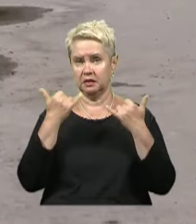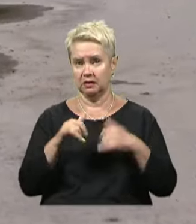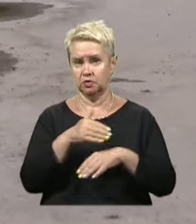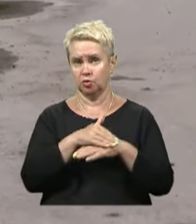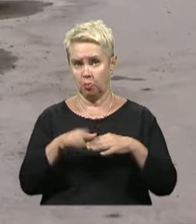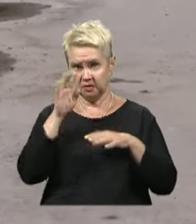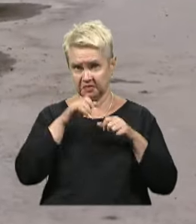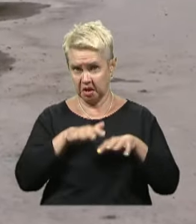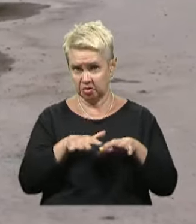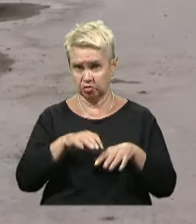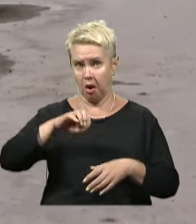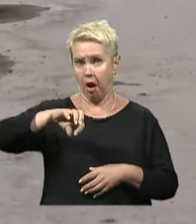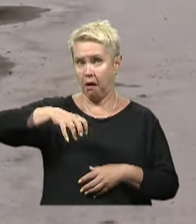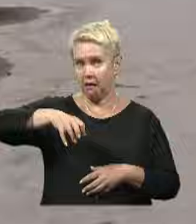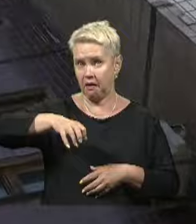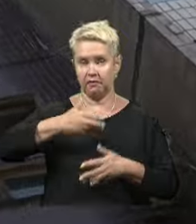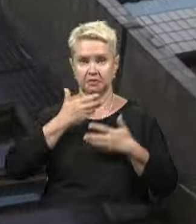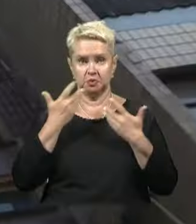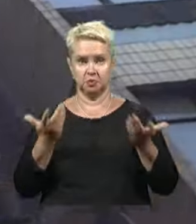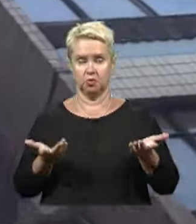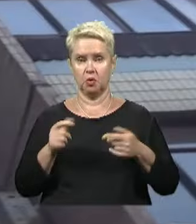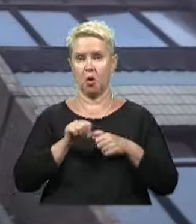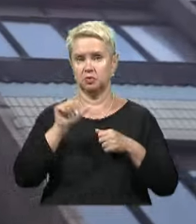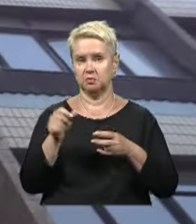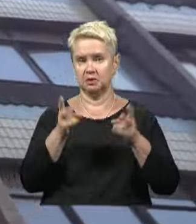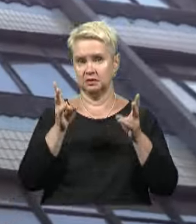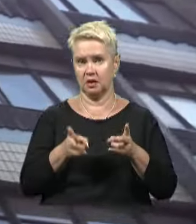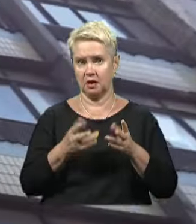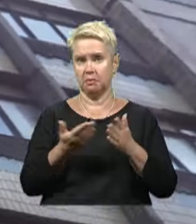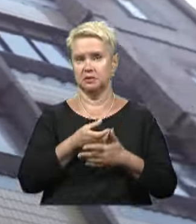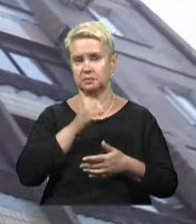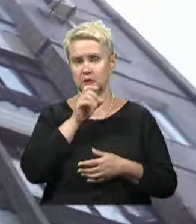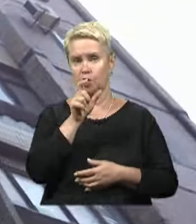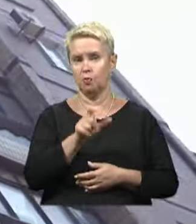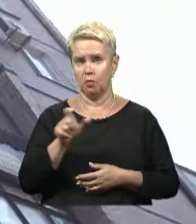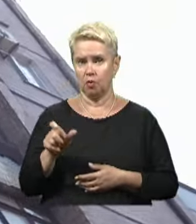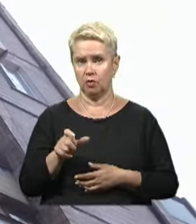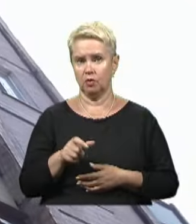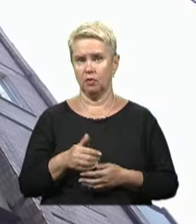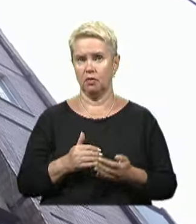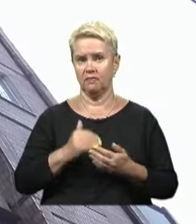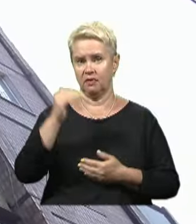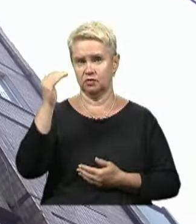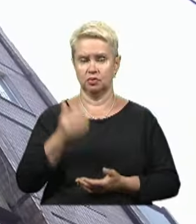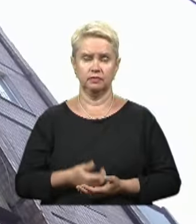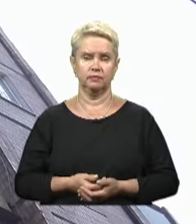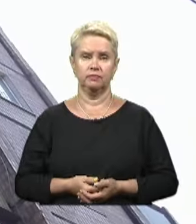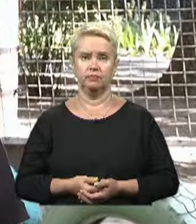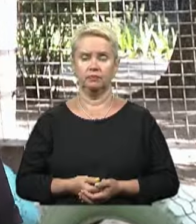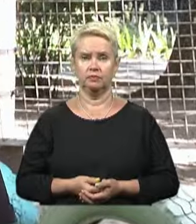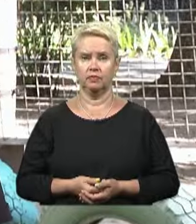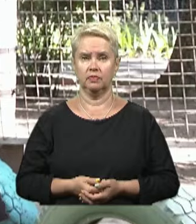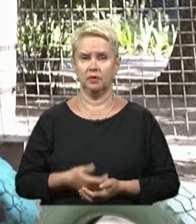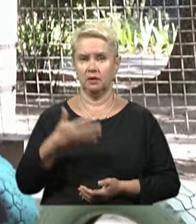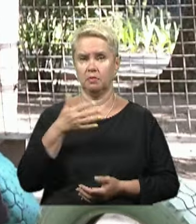вулиці вода тече, а от у кранах практично відсутня. Особливо страждають безпитної мешканці горішніх поверхів. Десь на